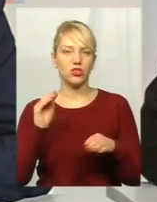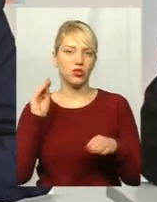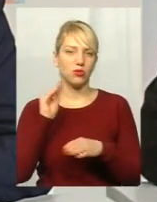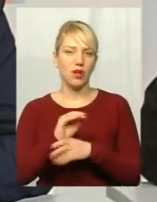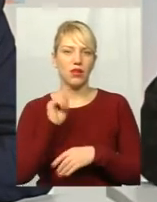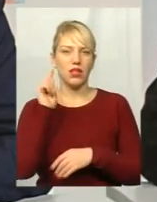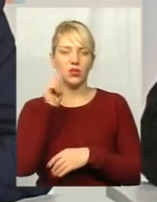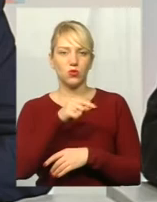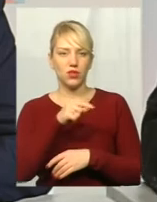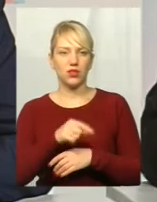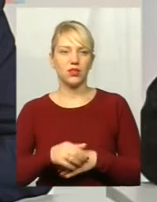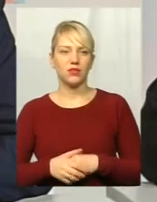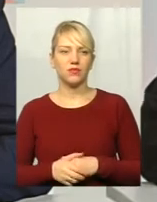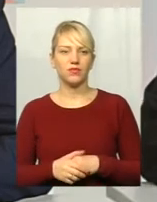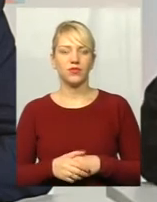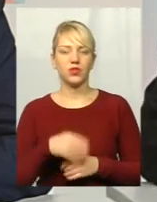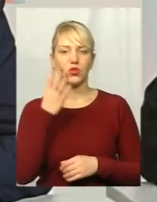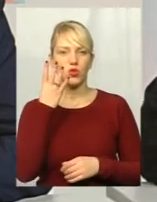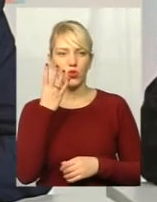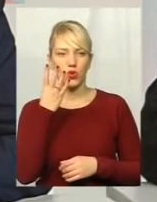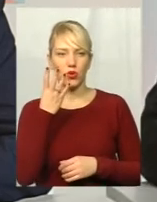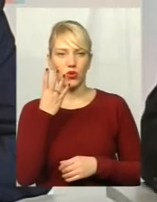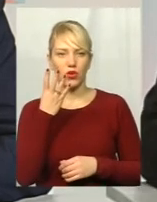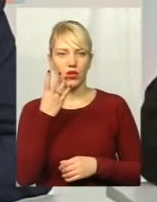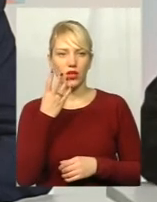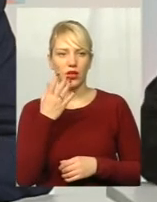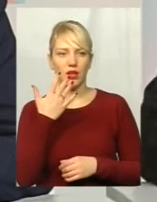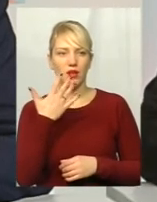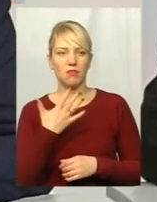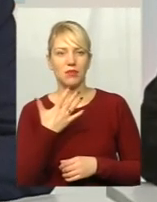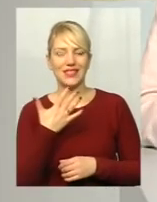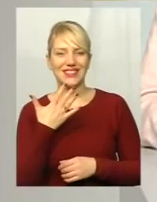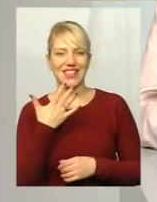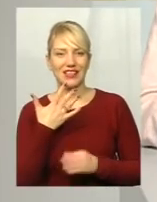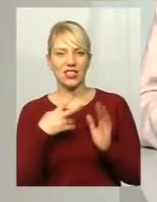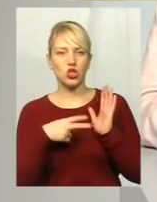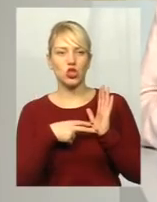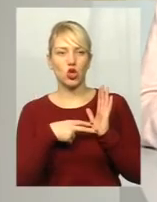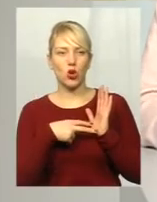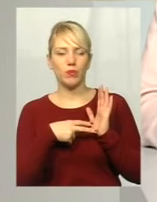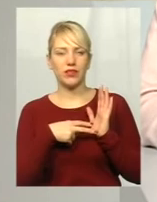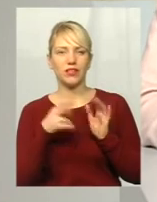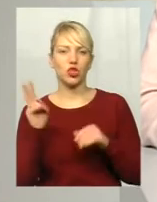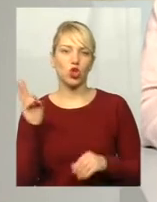-го метрів на вулиці Гречана,